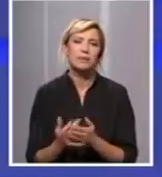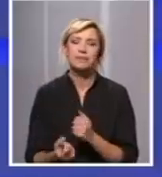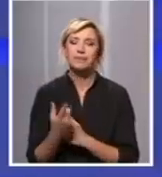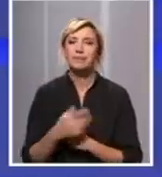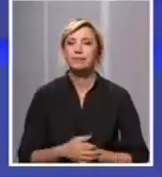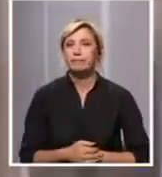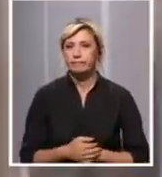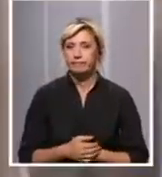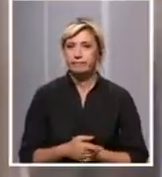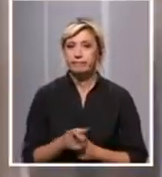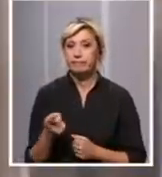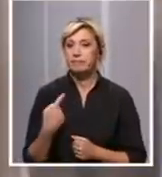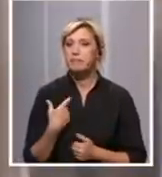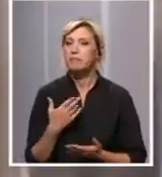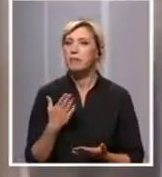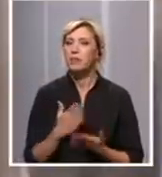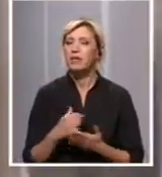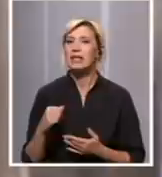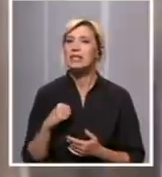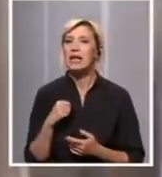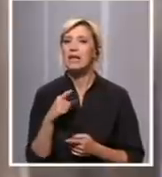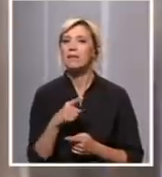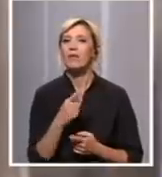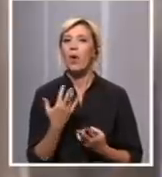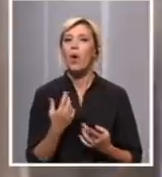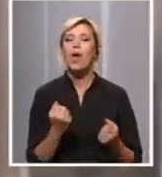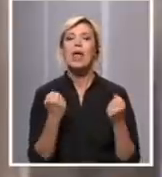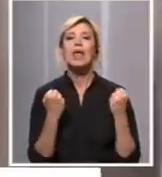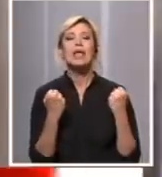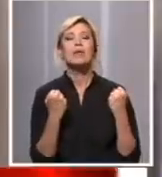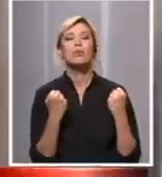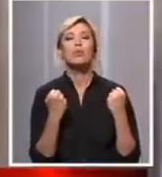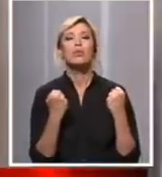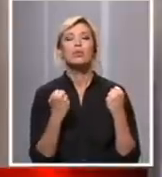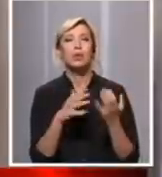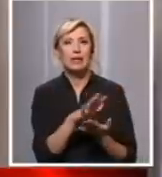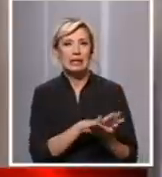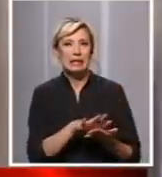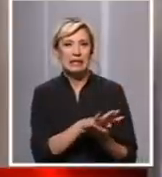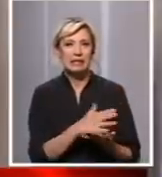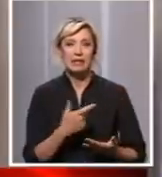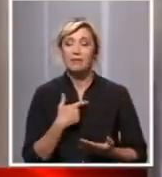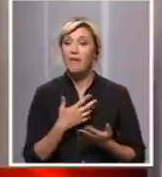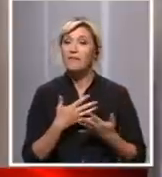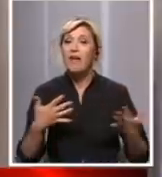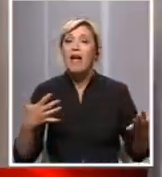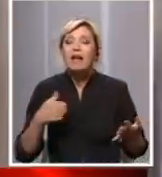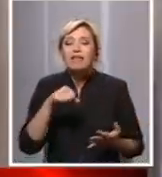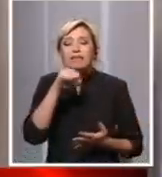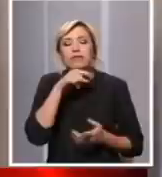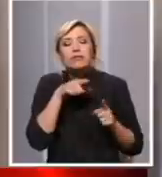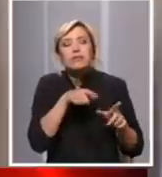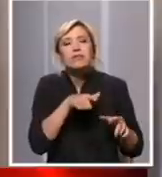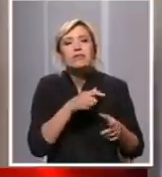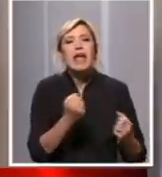posebno interesantan imunološki aspekt cele bolesti i otkrića koje se u tom segmentu javljaju. Moja velika ljubav je bila imunologija, ali